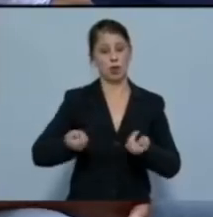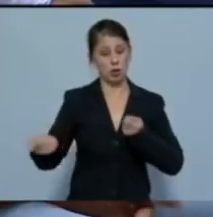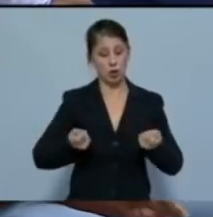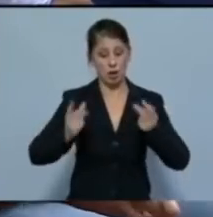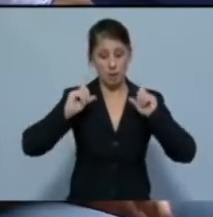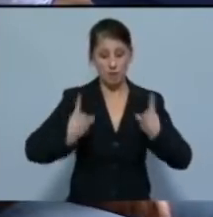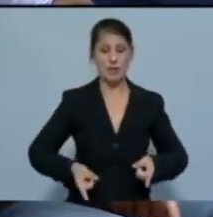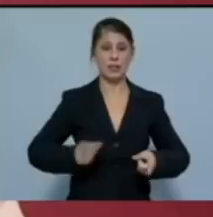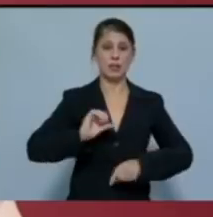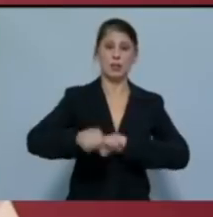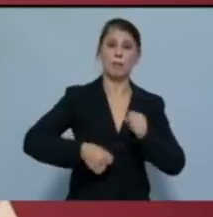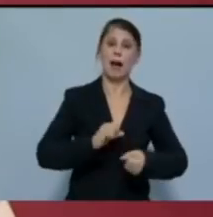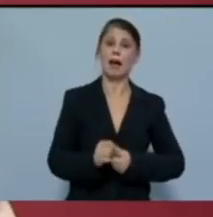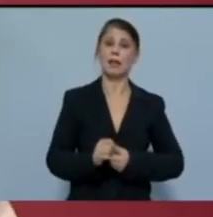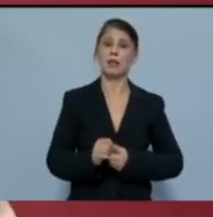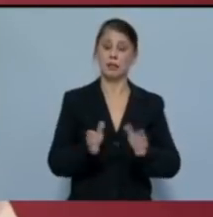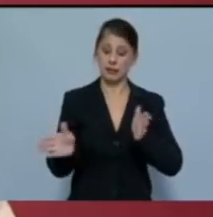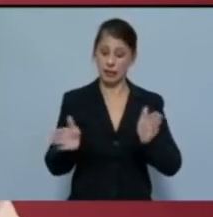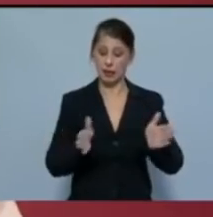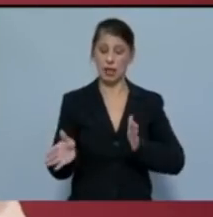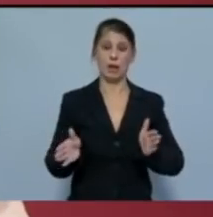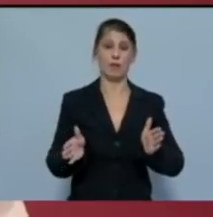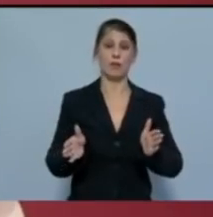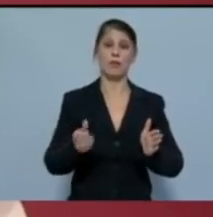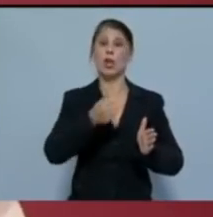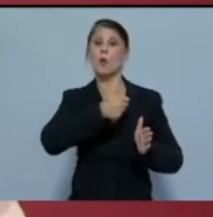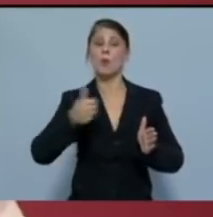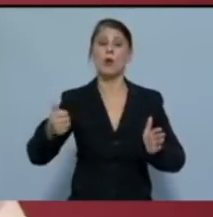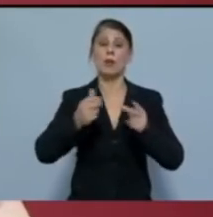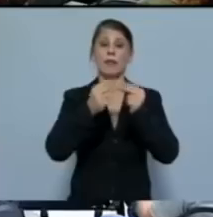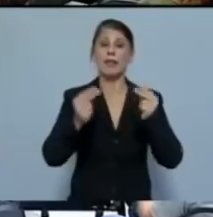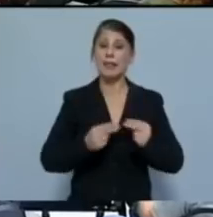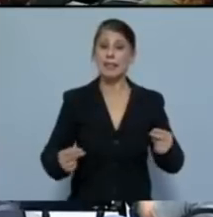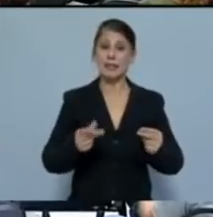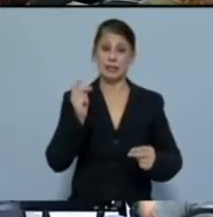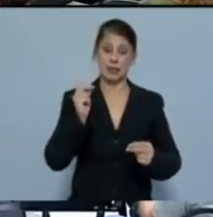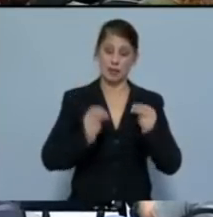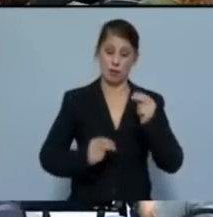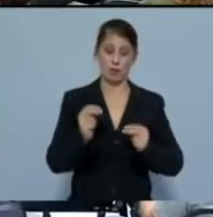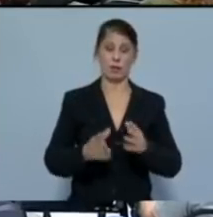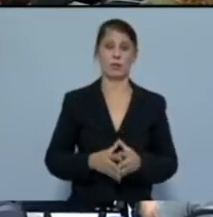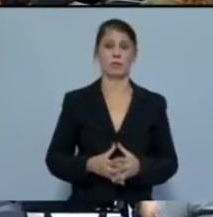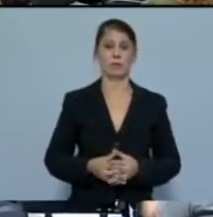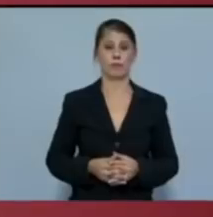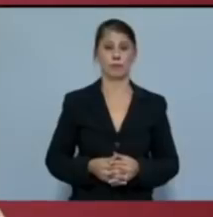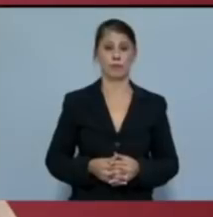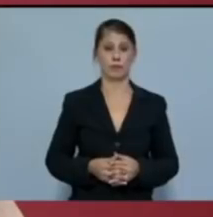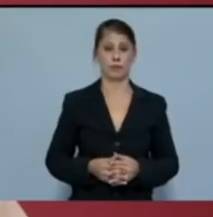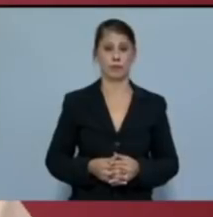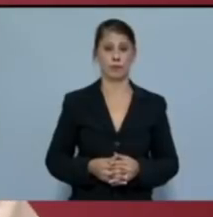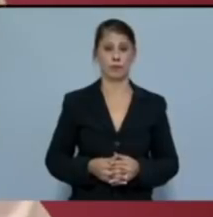την πάλη τους, στην κατεύθυνση της μοναδικής λύσης για τα προβλήματά τους, τον ριζικά